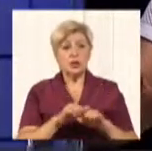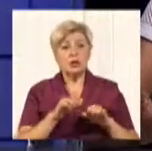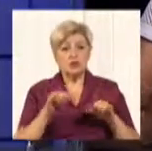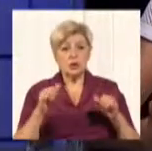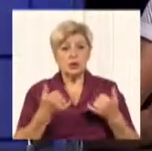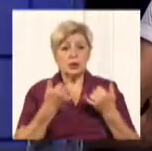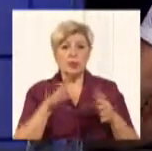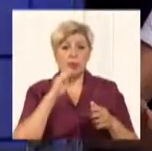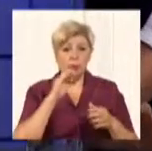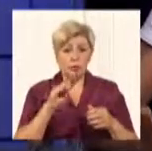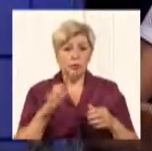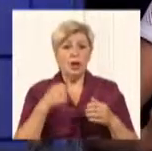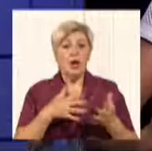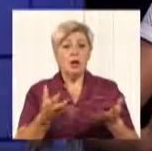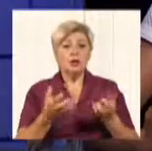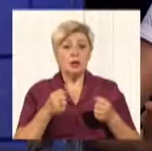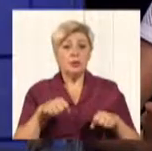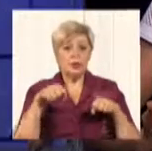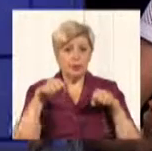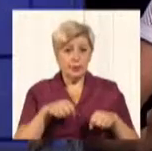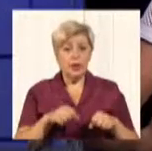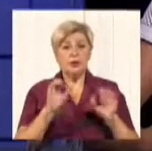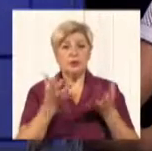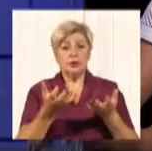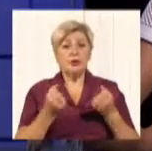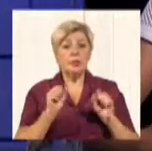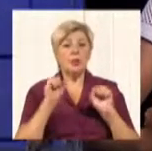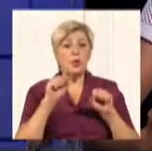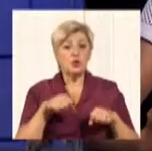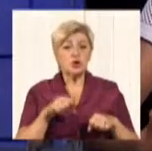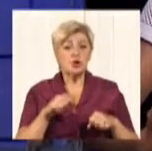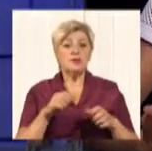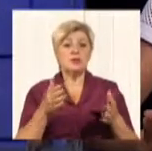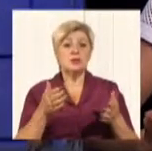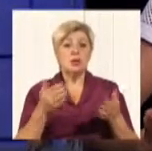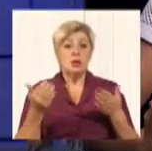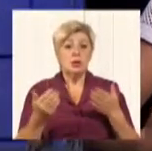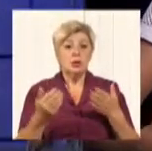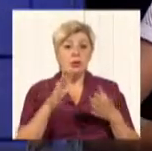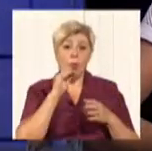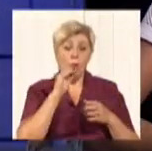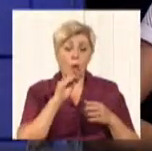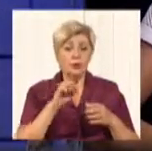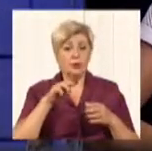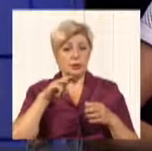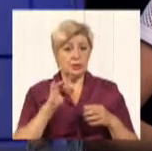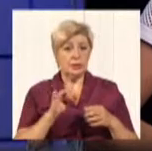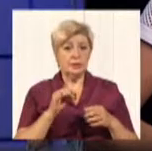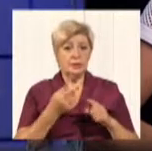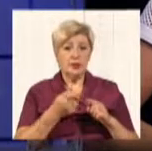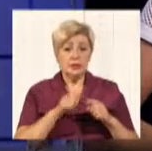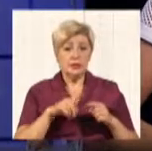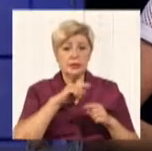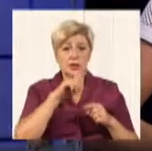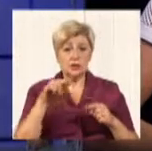право, отримати можливість мовити. Наприклад, ці частоти, які